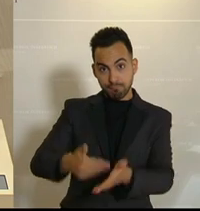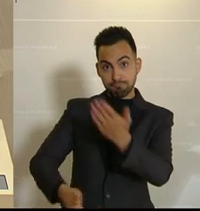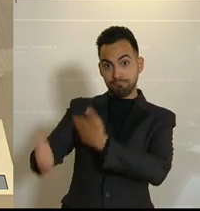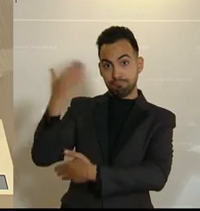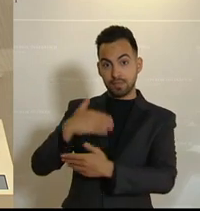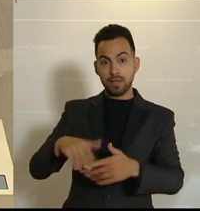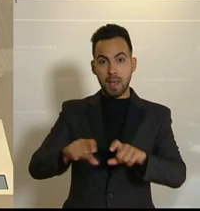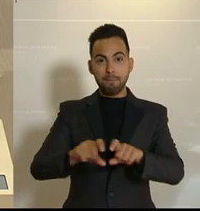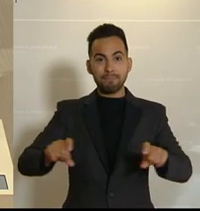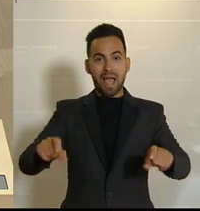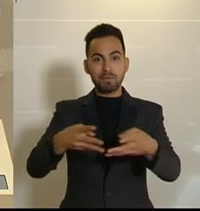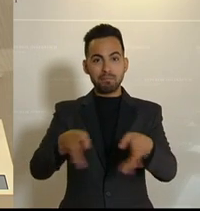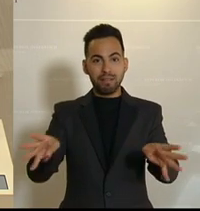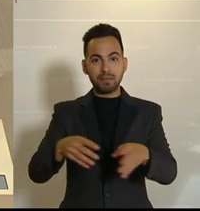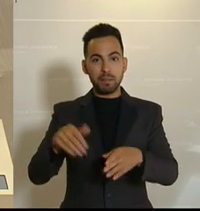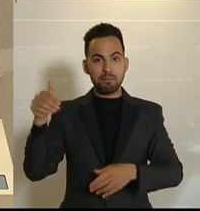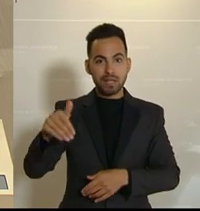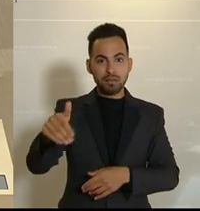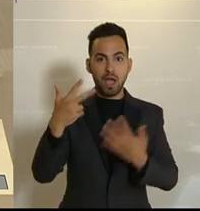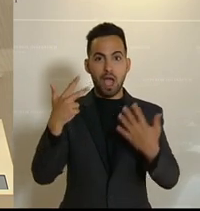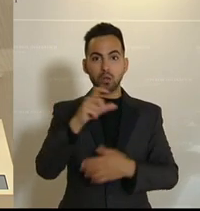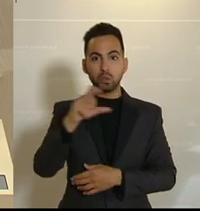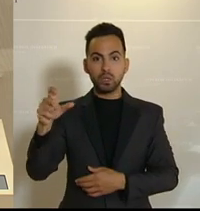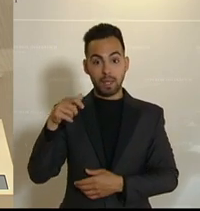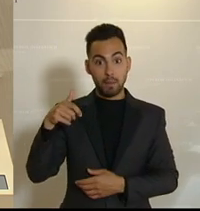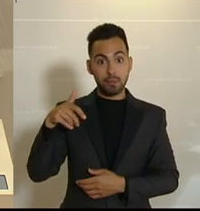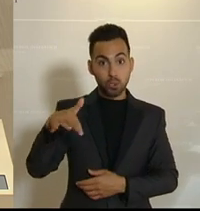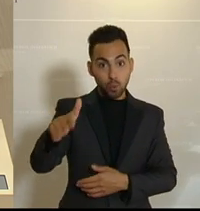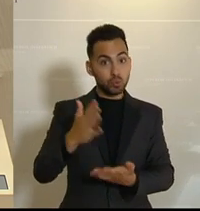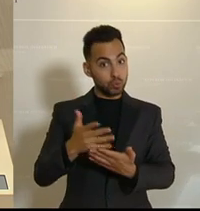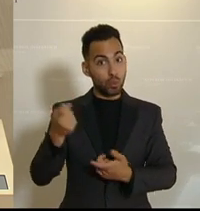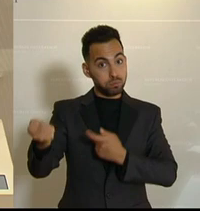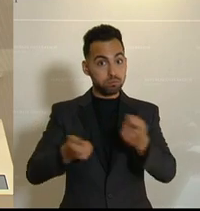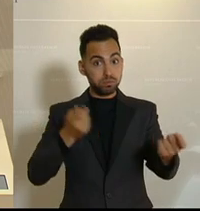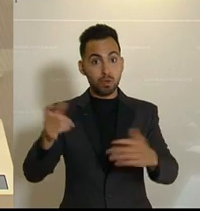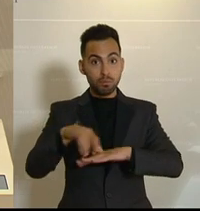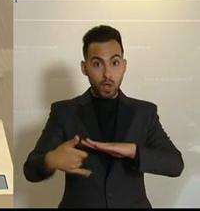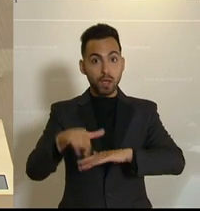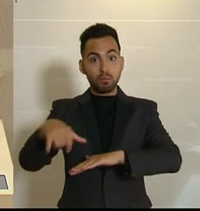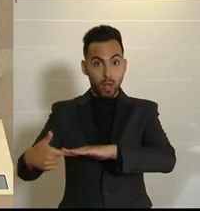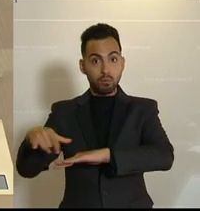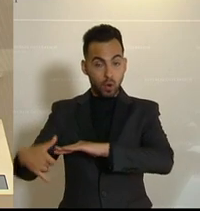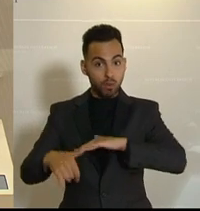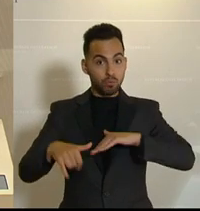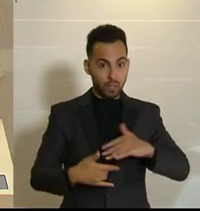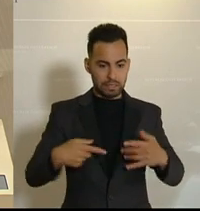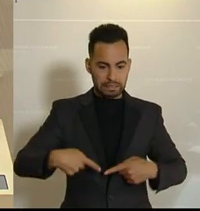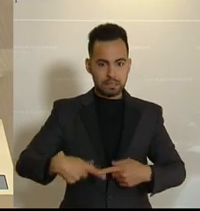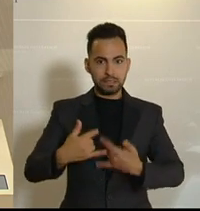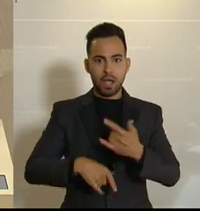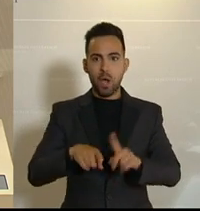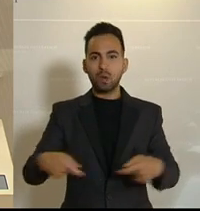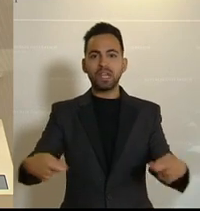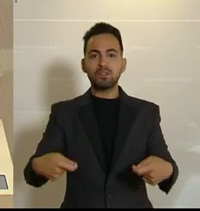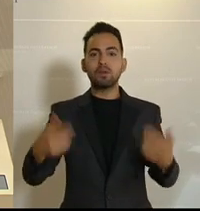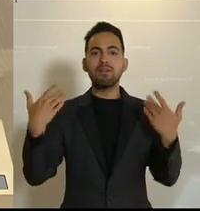Breitband-Milliarde sind bereits 800 Millionen in Projekten vergeben und werden auch dieses Jahr investiert, vor allem in